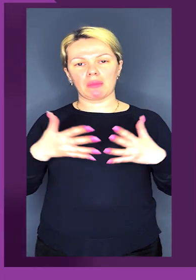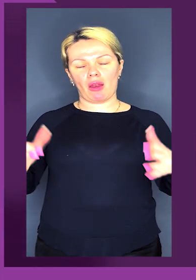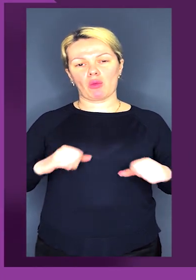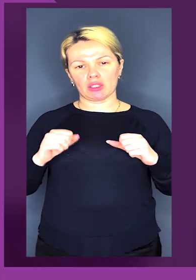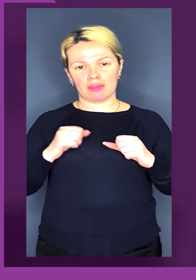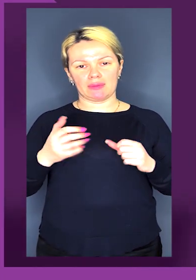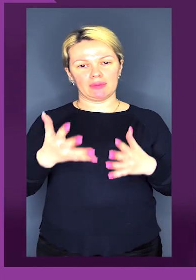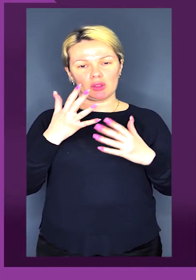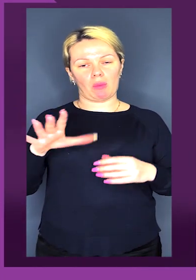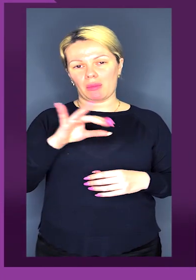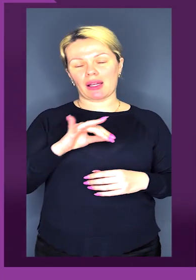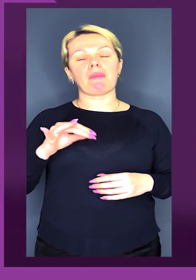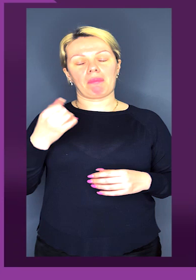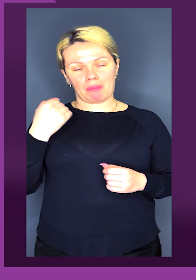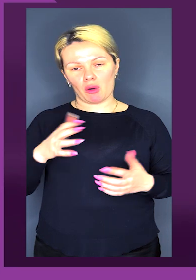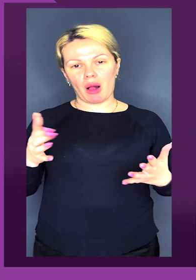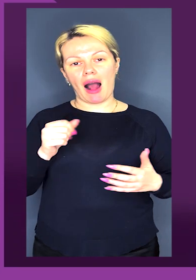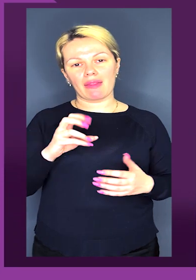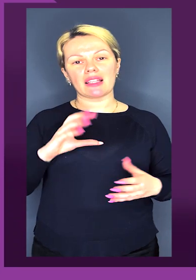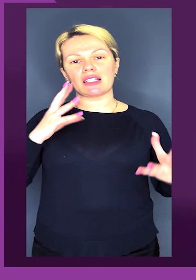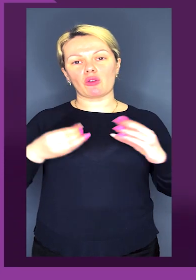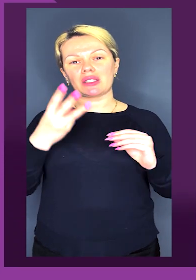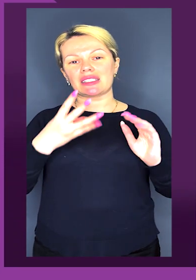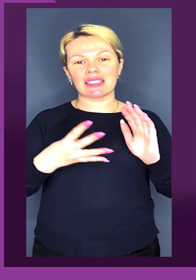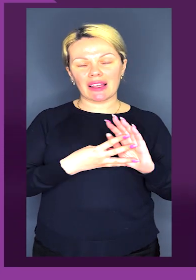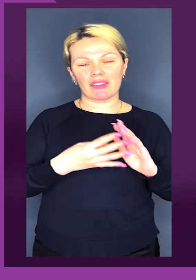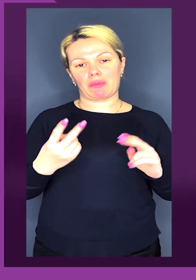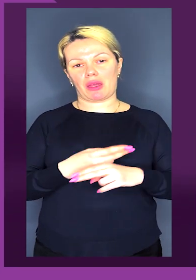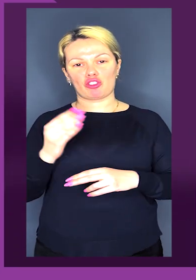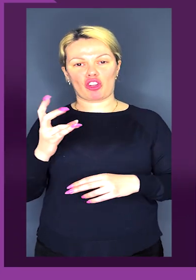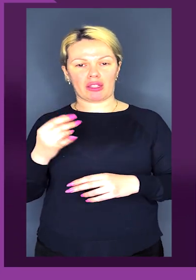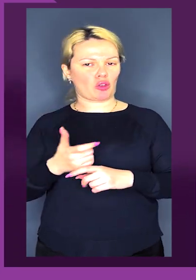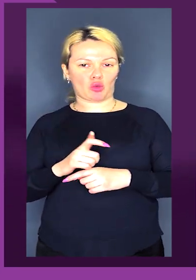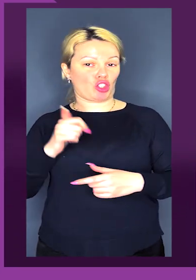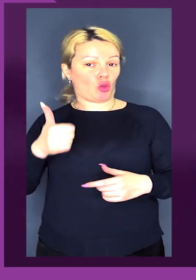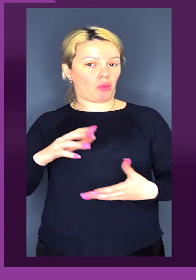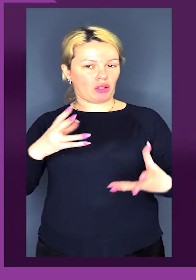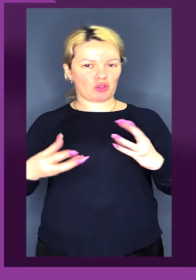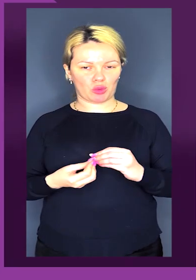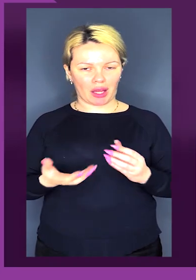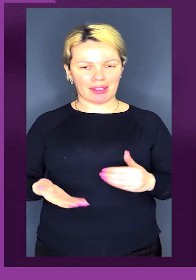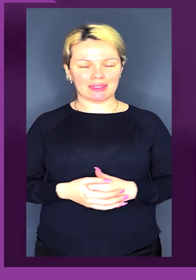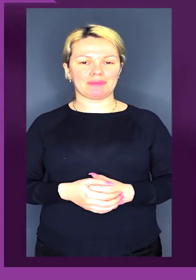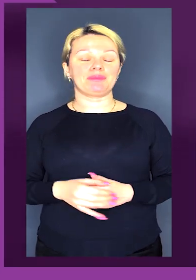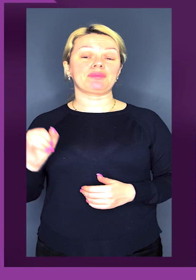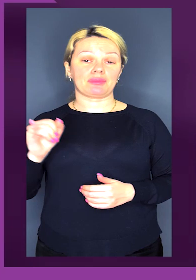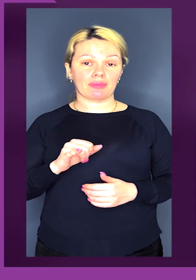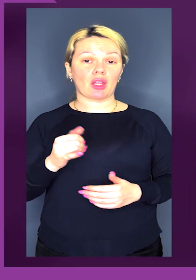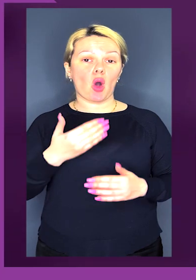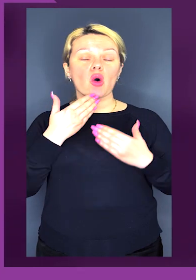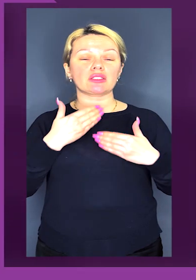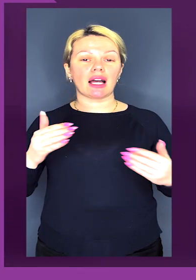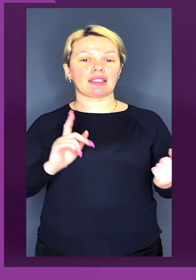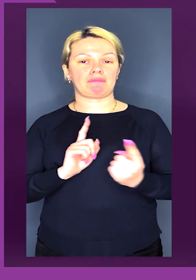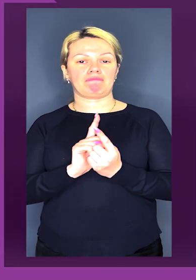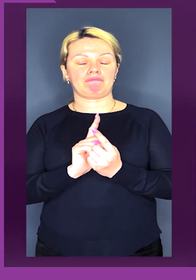максимально постаралися. Звісно, ми не перемогли, але з рахунком 39, без Жені, це досить добрий результат. Ось. Ну і